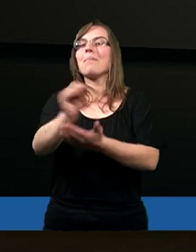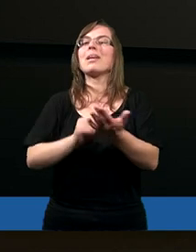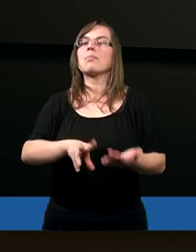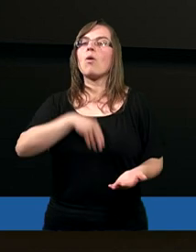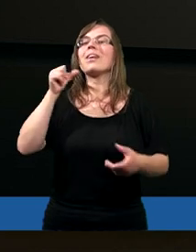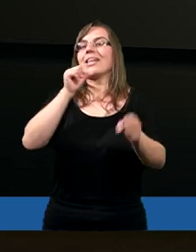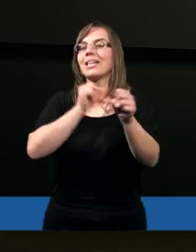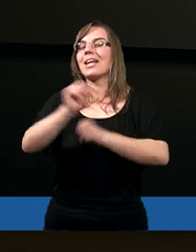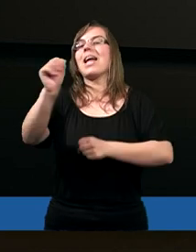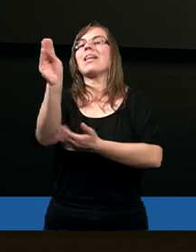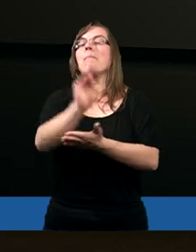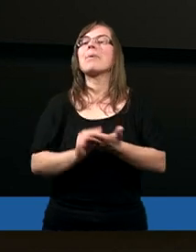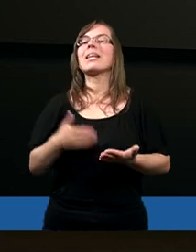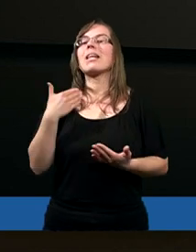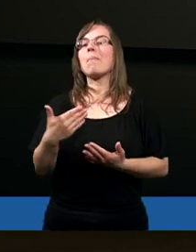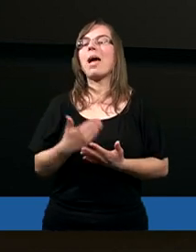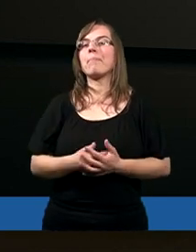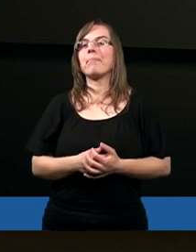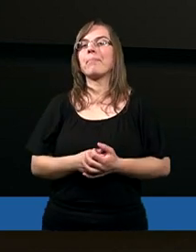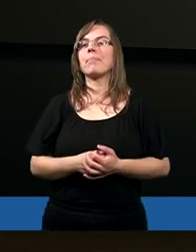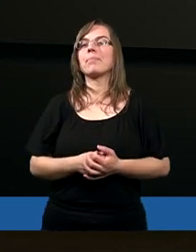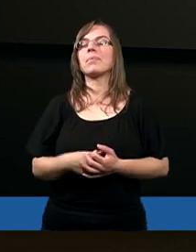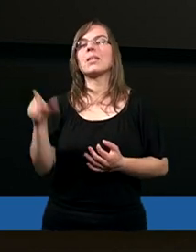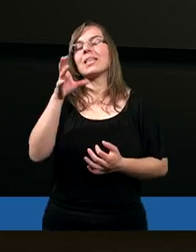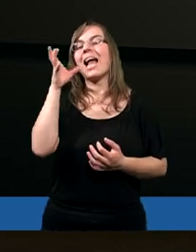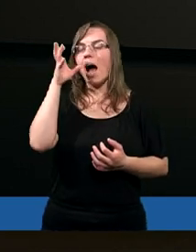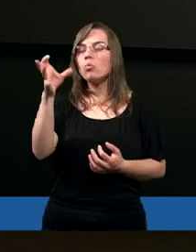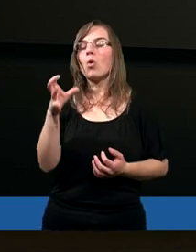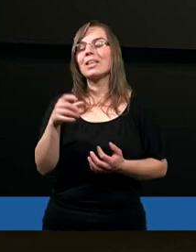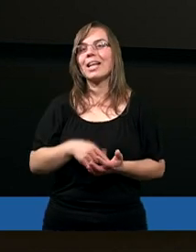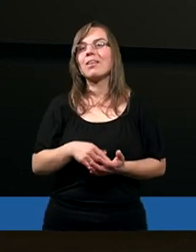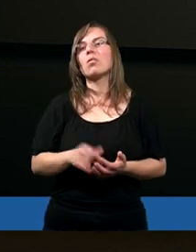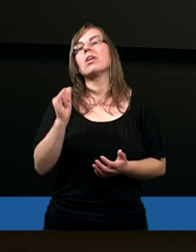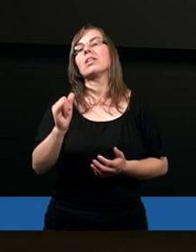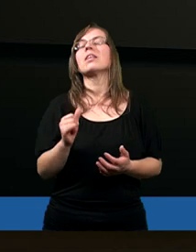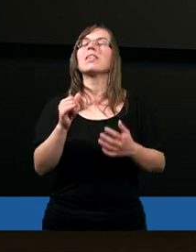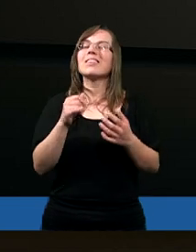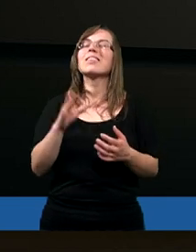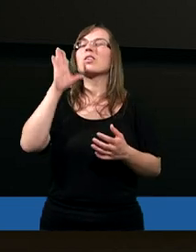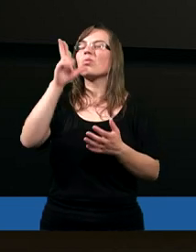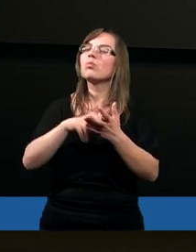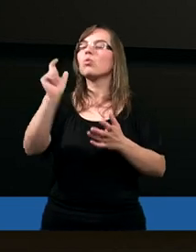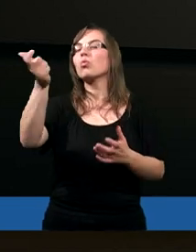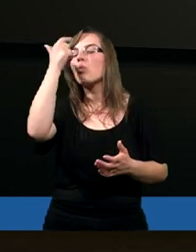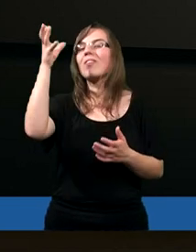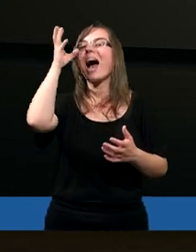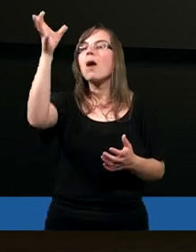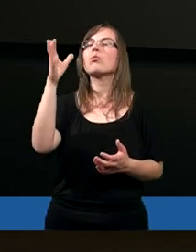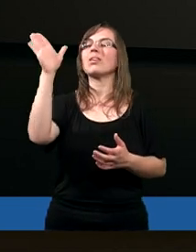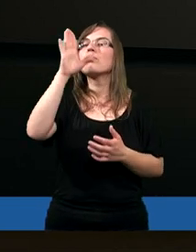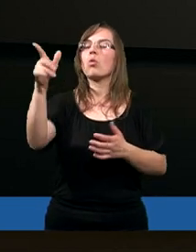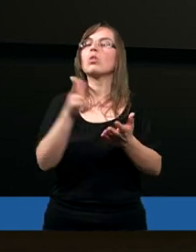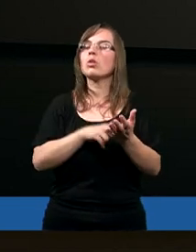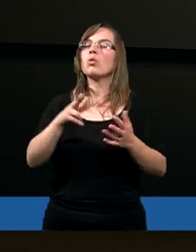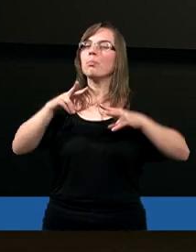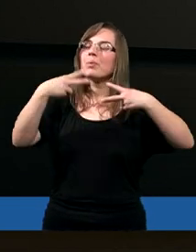Pismo Święte jest pismo z autorytetem, Słowo Boże, które ma autorytet, który działa